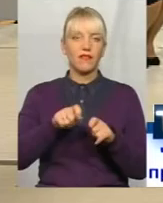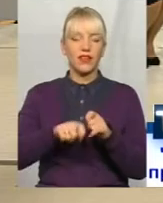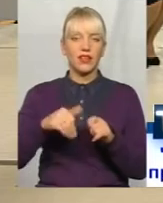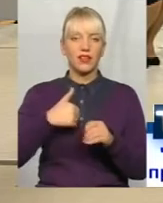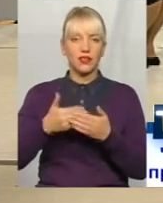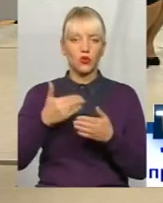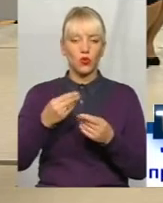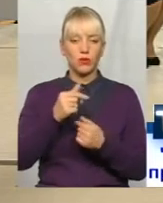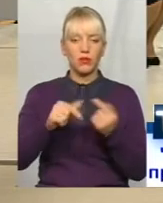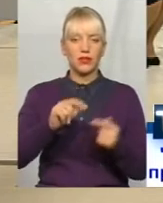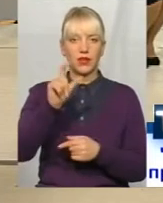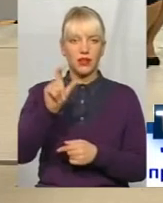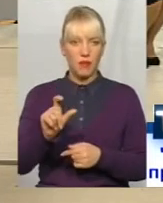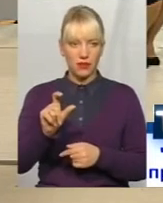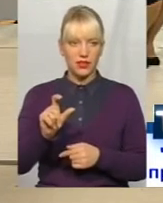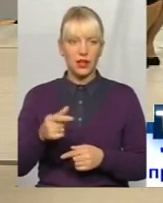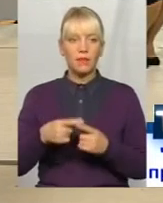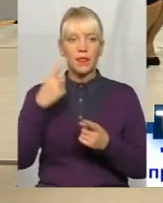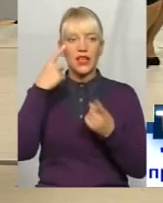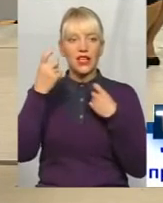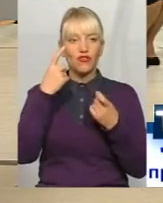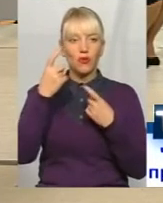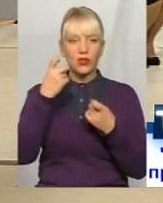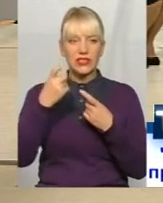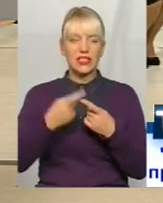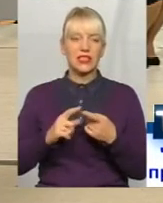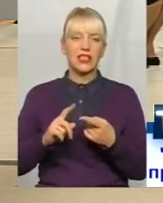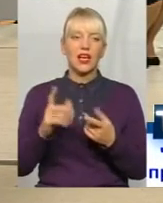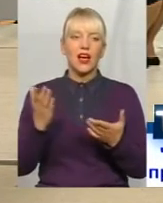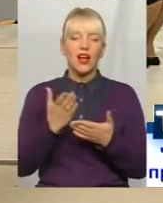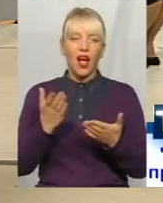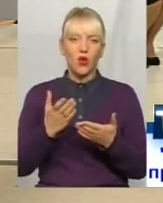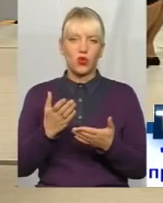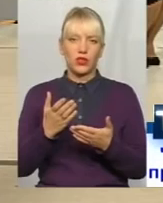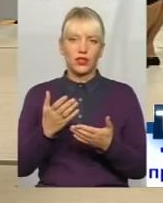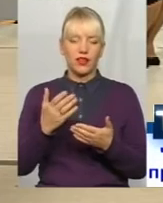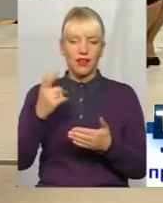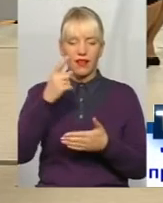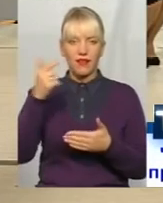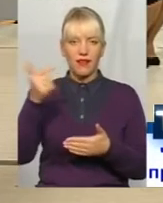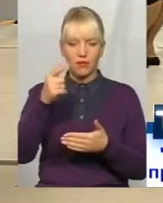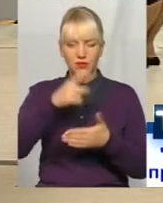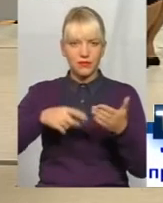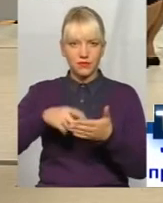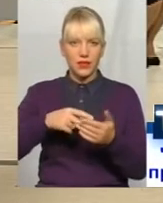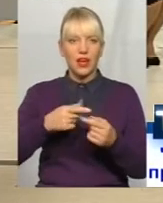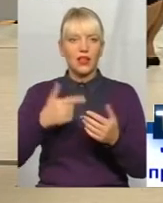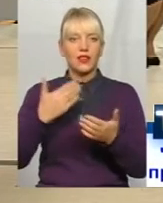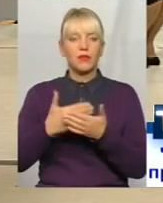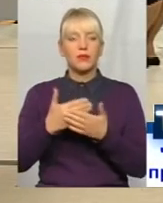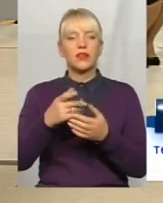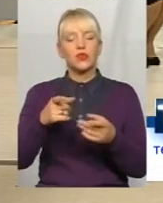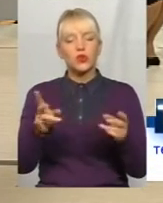предпринимателя. То є інформаційний какой-то лікбез для предпринимателей, де-то це треба напечатати і так далі. По